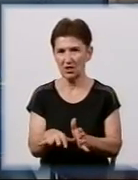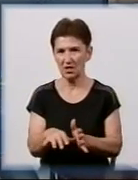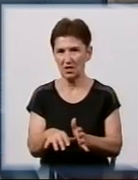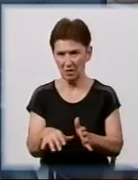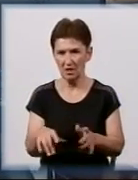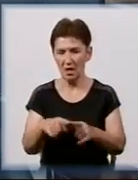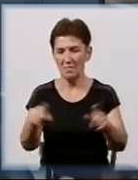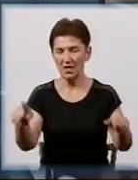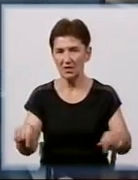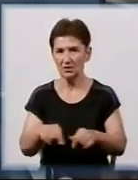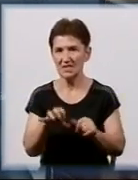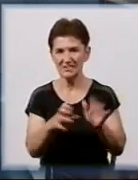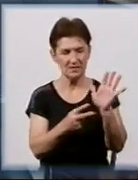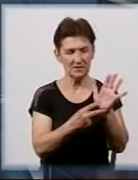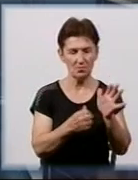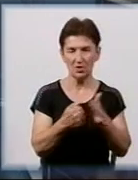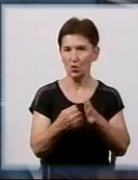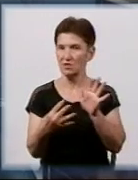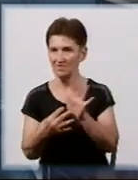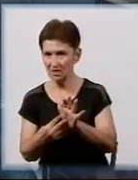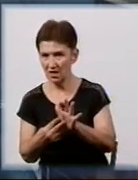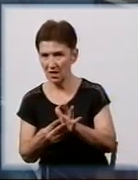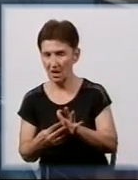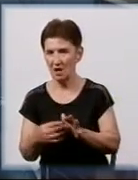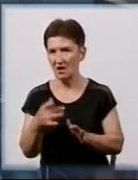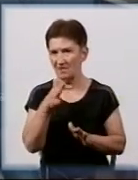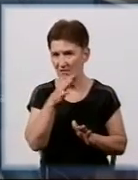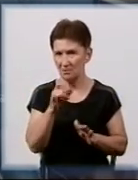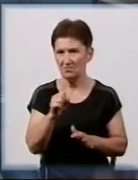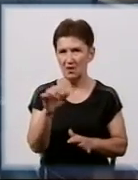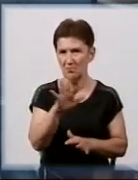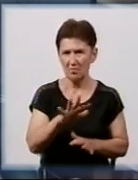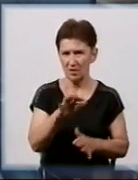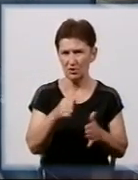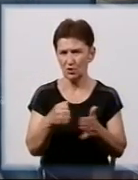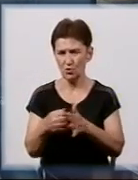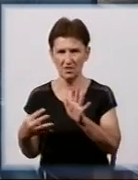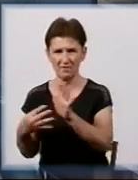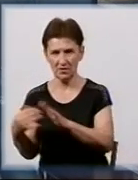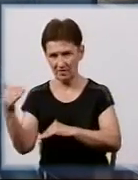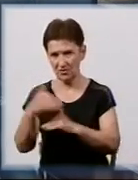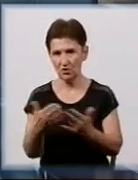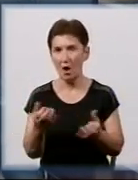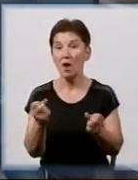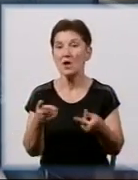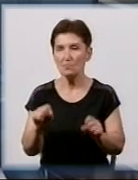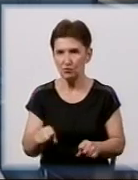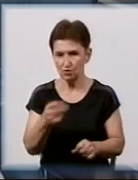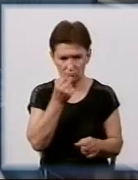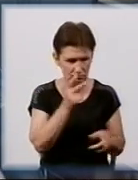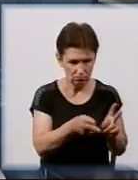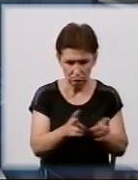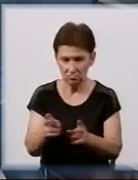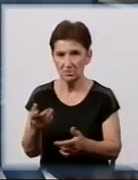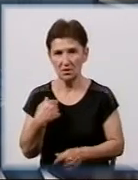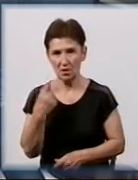по годинах з 7 до 9, з 12 до 15 і з 5 до 9 вечора. Як можна приготувати поїсти, якщо я